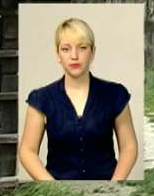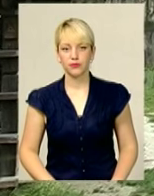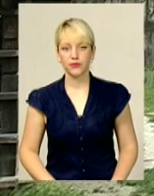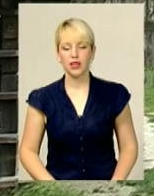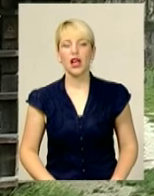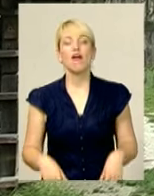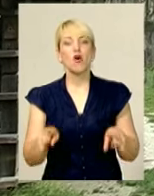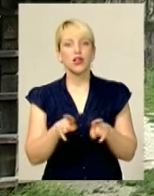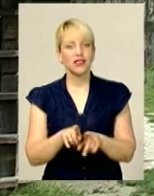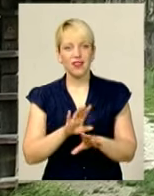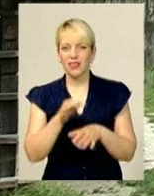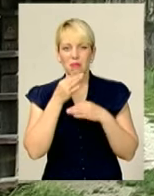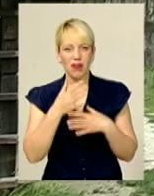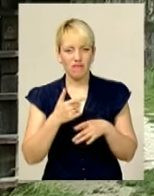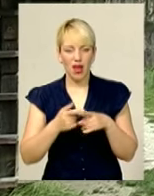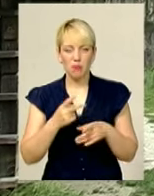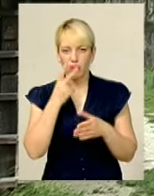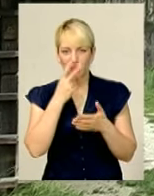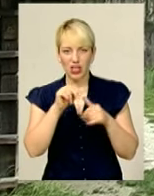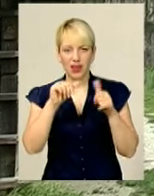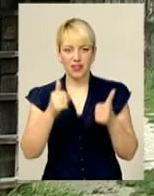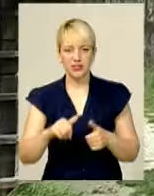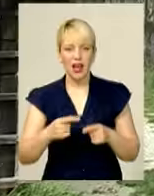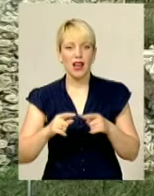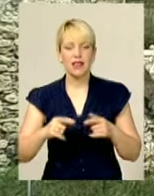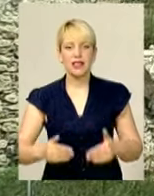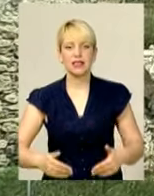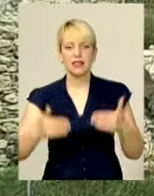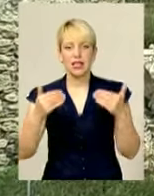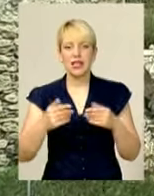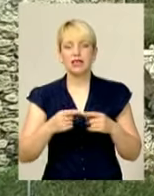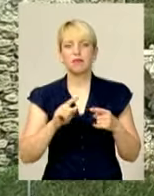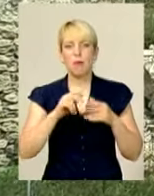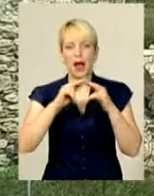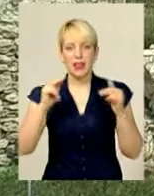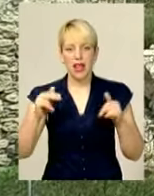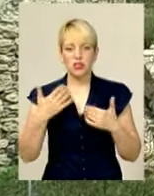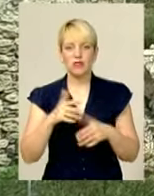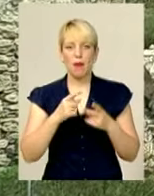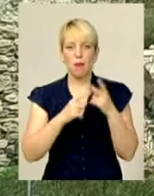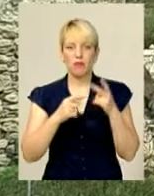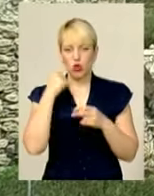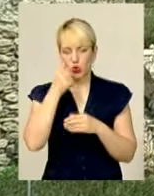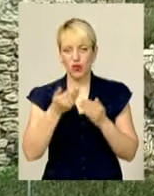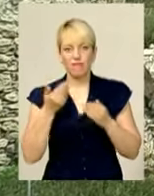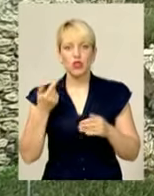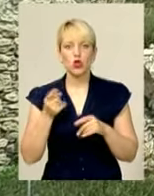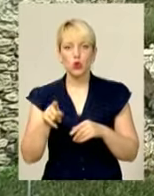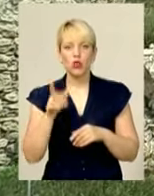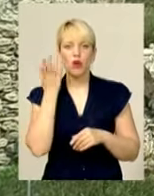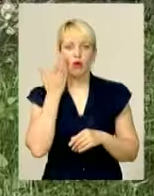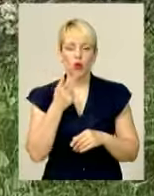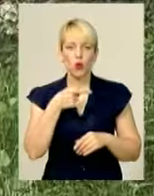Ось так непривабливо виглядає західна стіна палацу Синявських-Чарторийських вже протягом півтора року. Відтоді, як у грудні